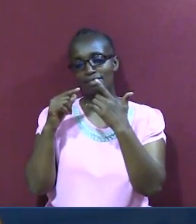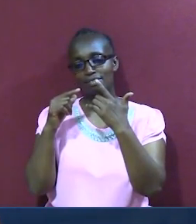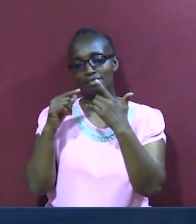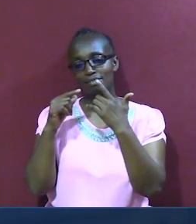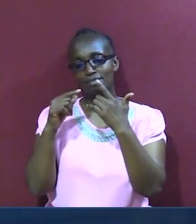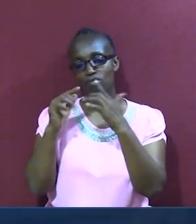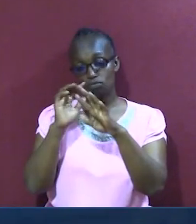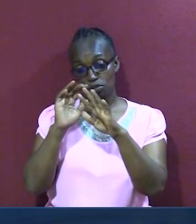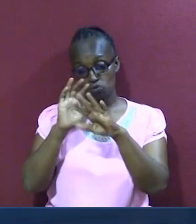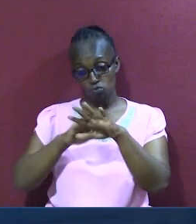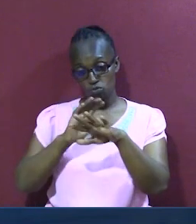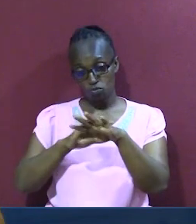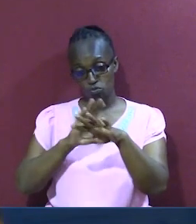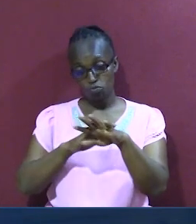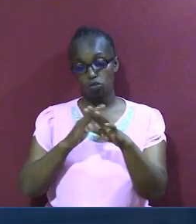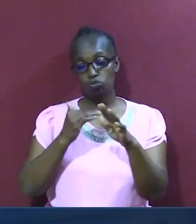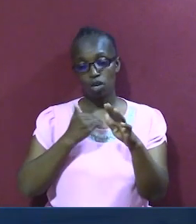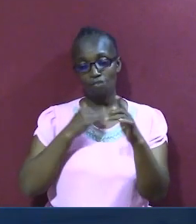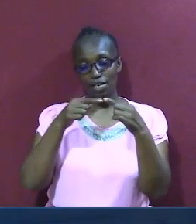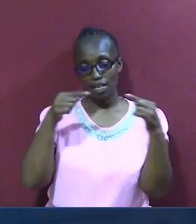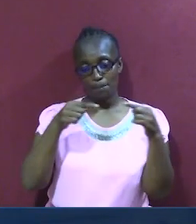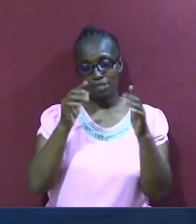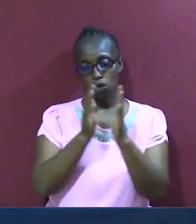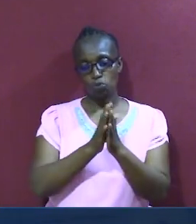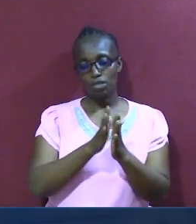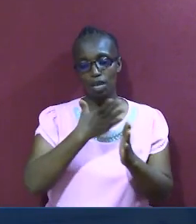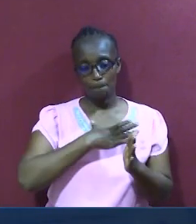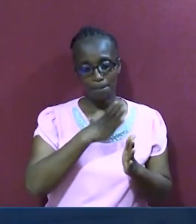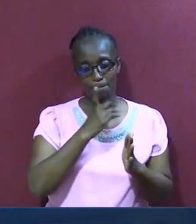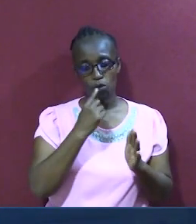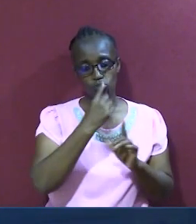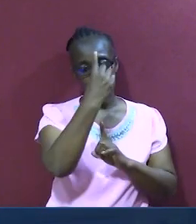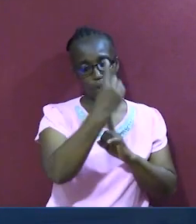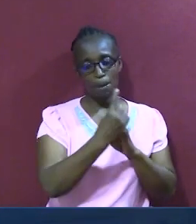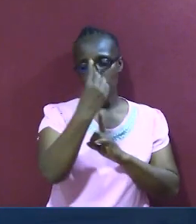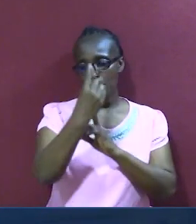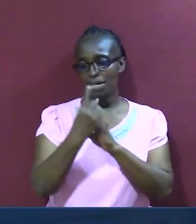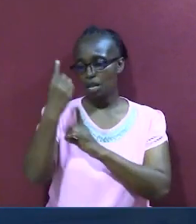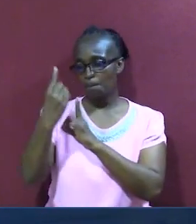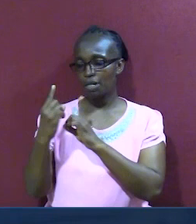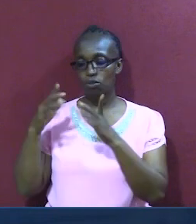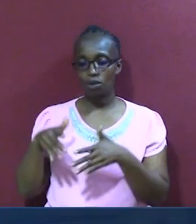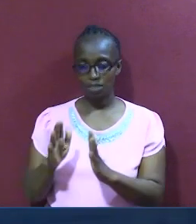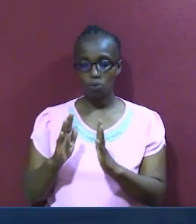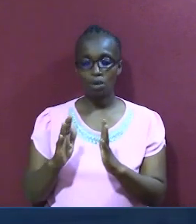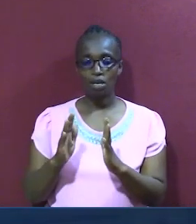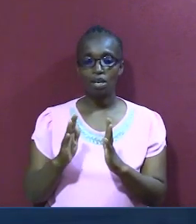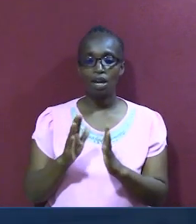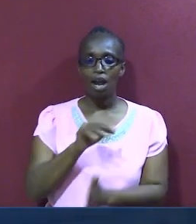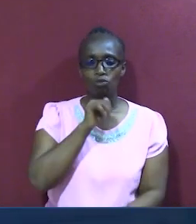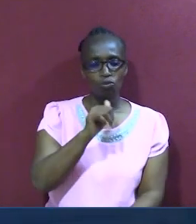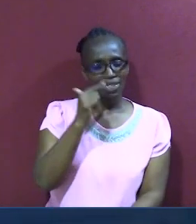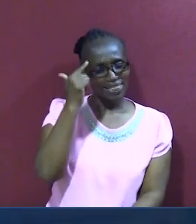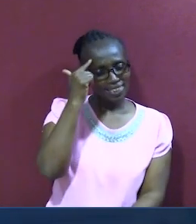unakutana na ye, yeyote yule ambaye, yani unapatana na ye, usidi ukaona kana kwamba,